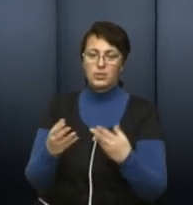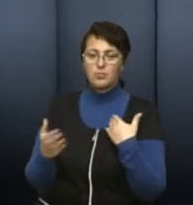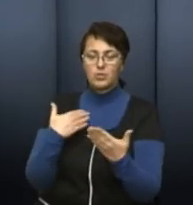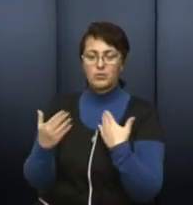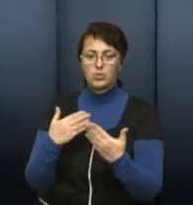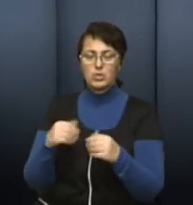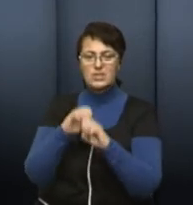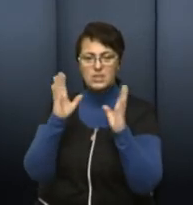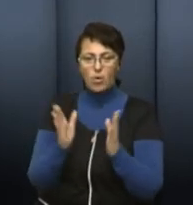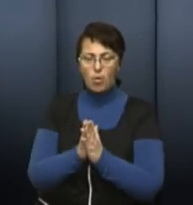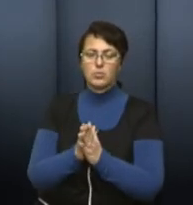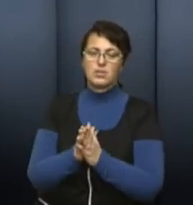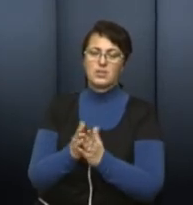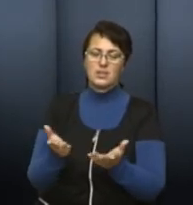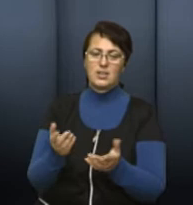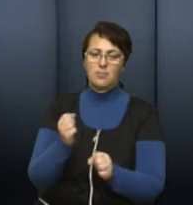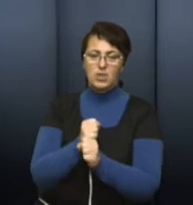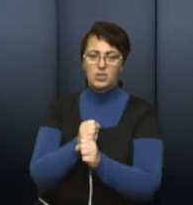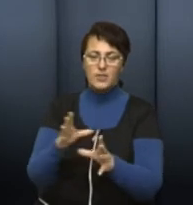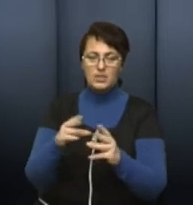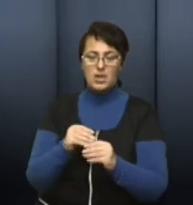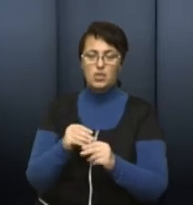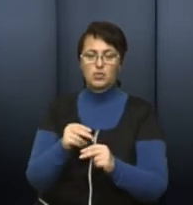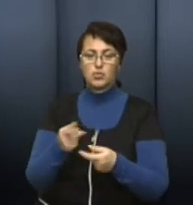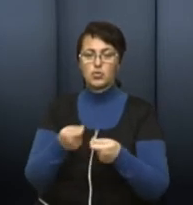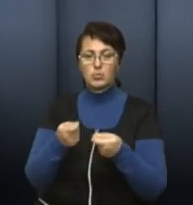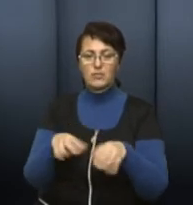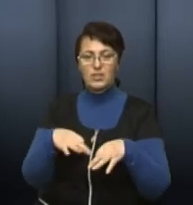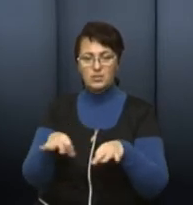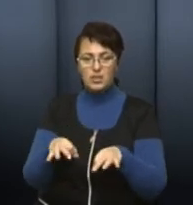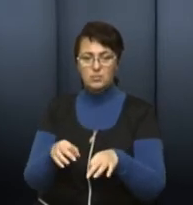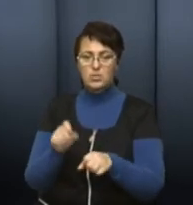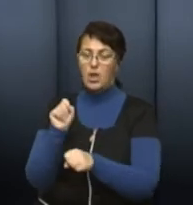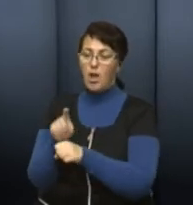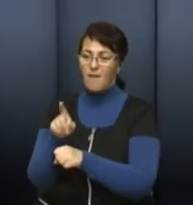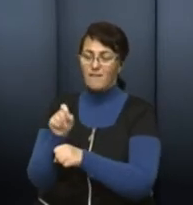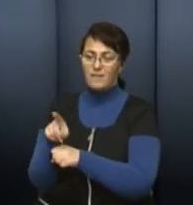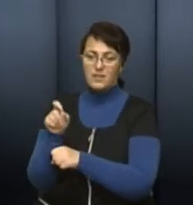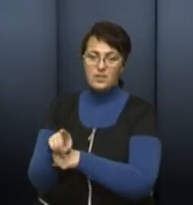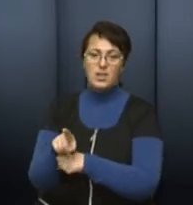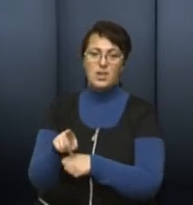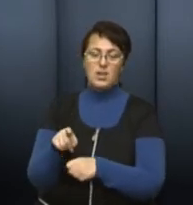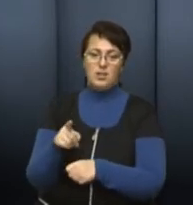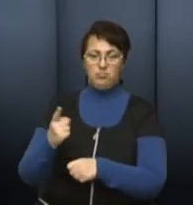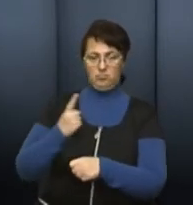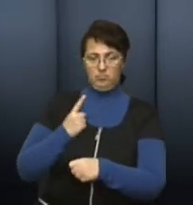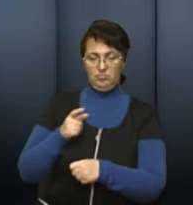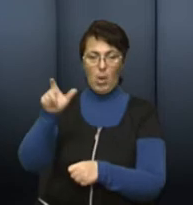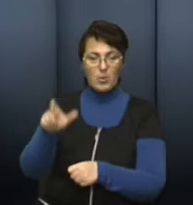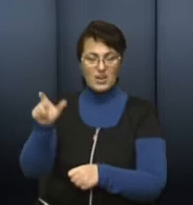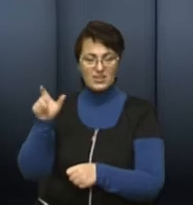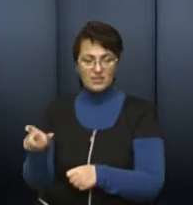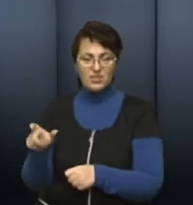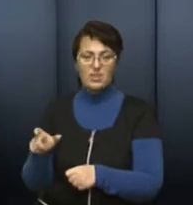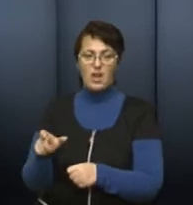зараз створюється при управлінні транспорту додаткові інспектори, які будуть концентруватись, власне, на контролі за оплатою паркування. Тобто є